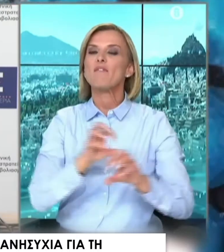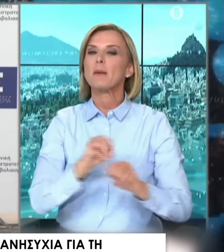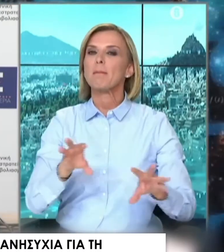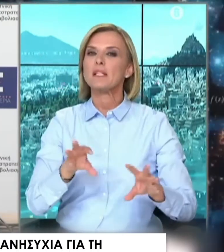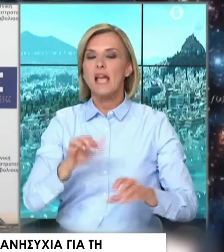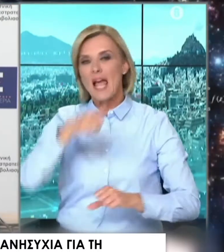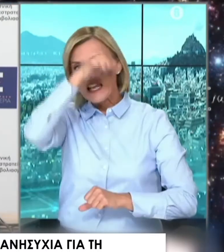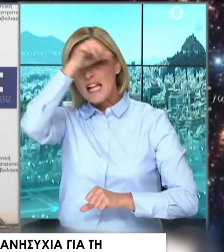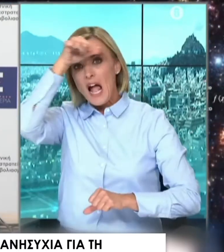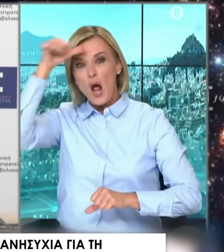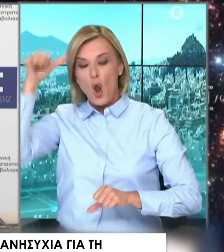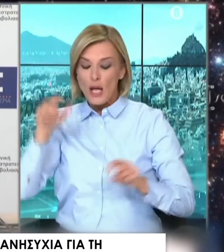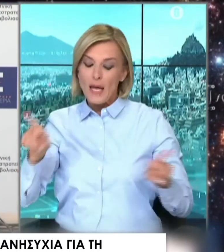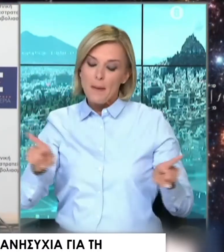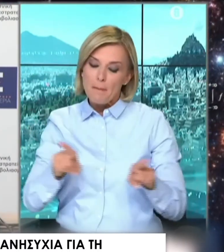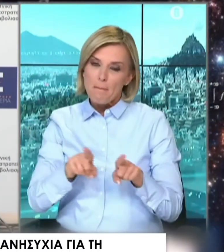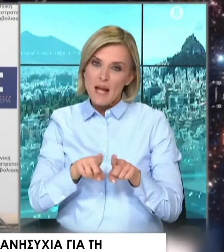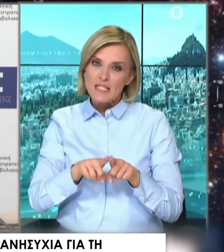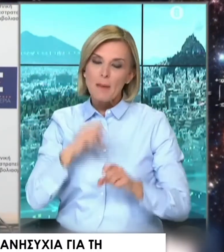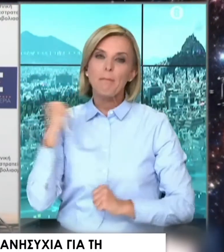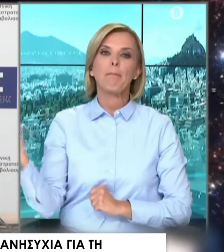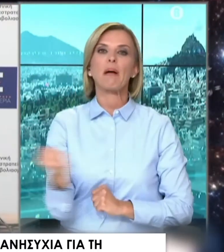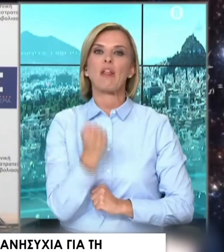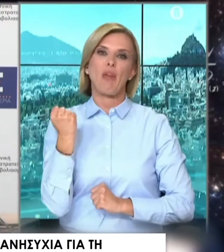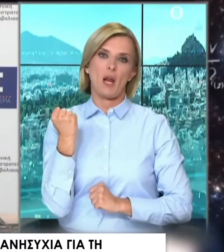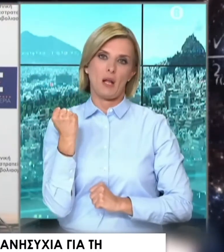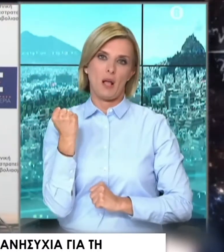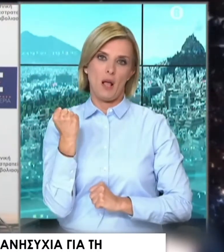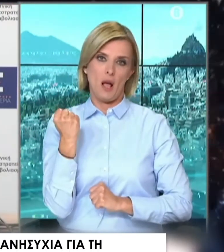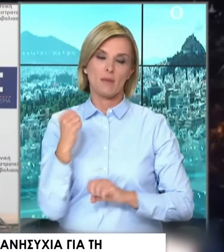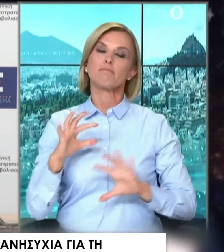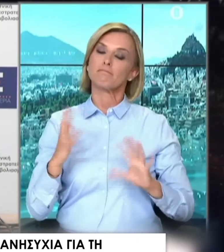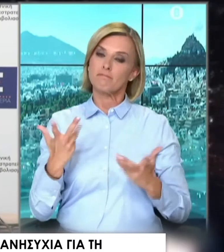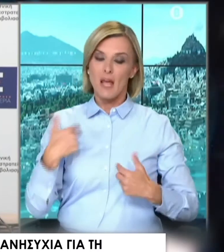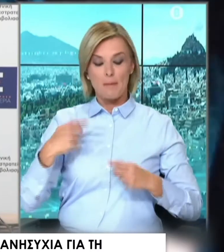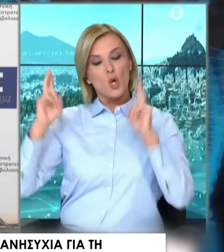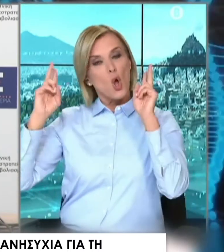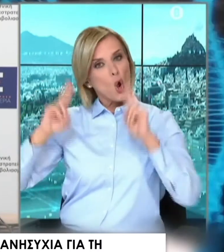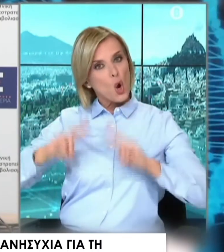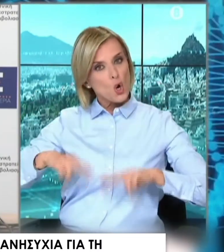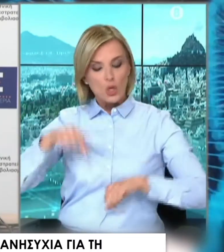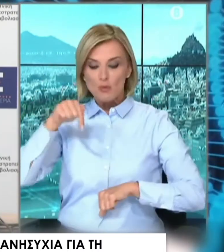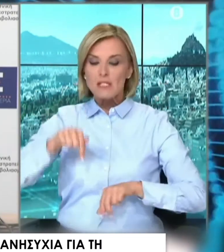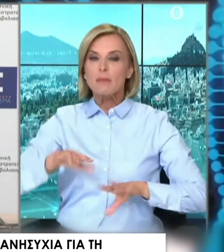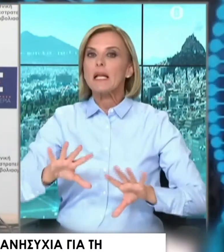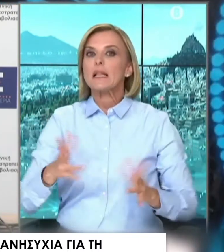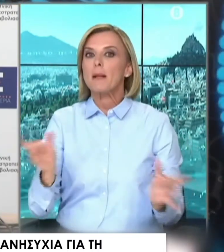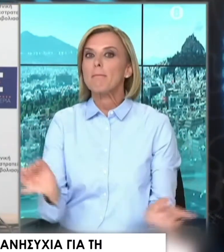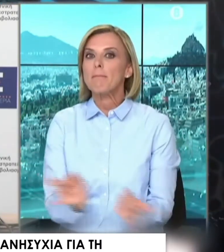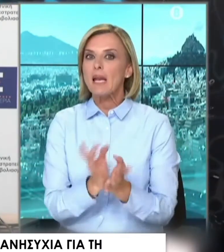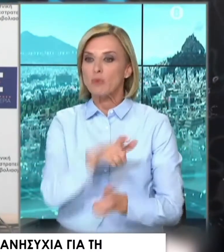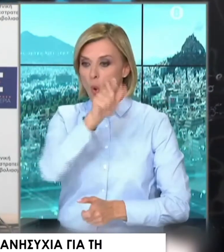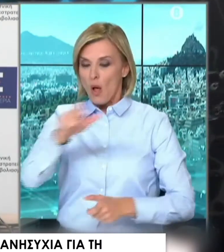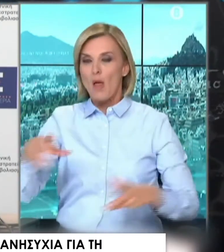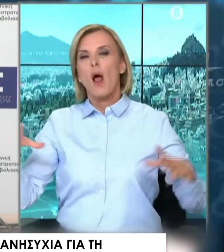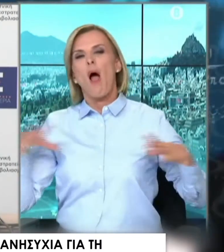καλοκαίρι με σύνεση, θα έλεγα, αναφέρει ότι γνωρίζουμε πια σήμερα πολύ καλά τι μπορεί να συμβεί αν χαλαρώσουμε τα